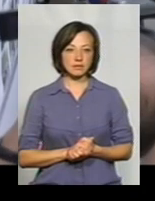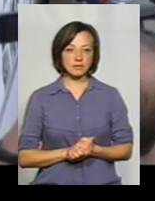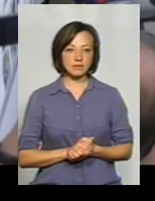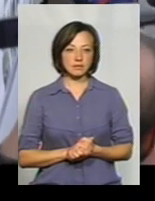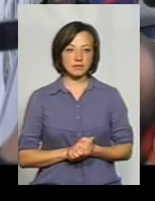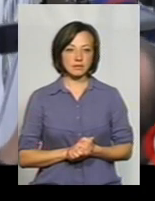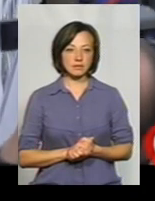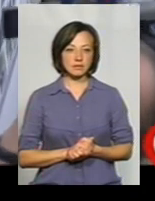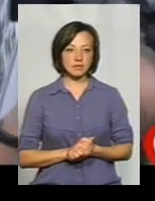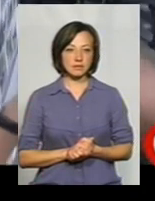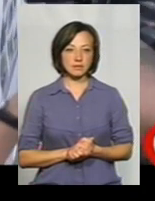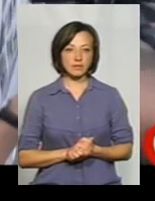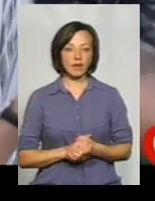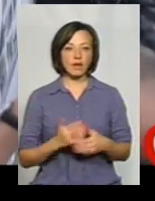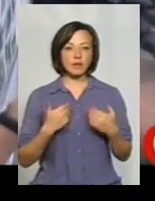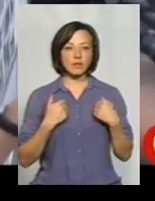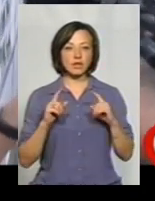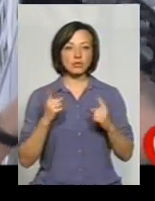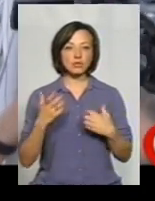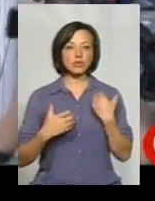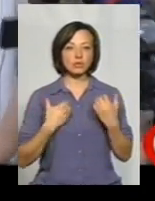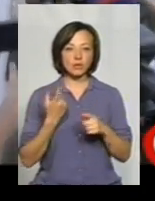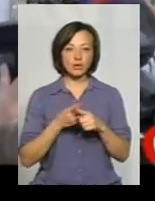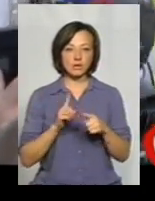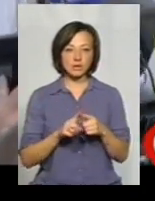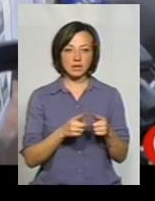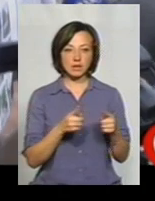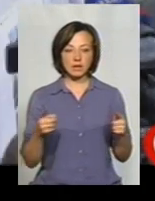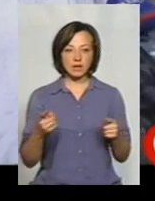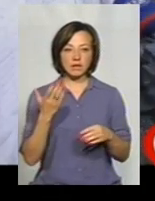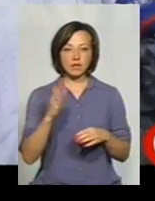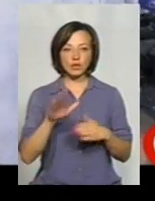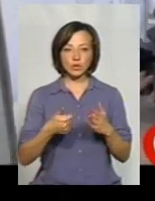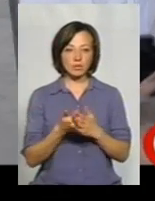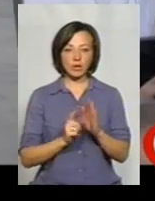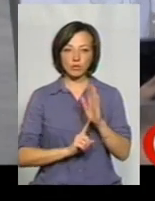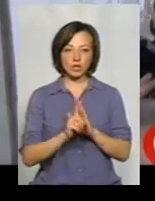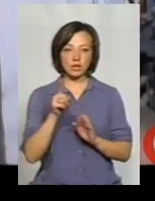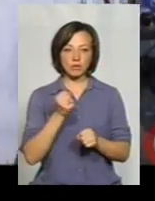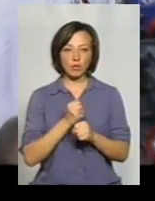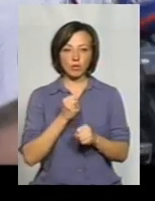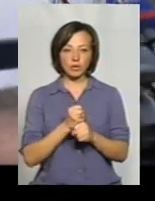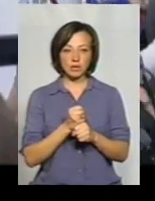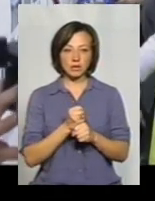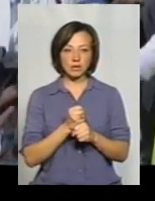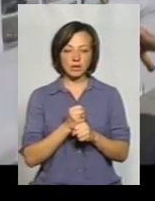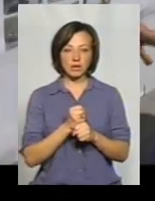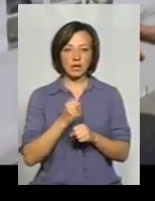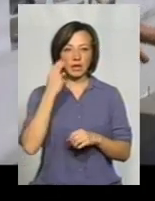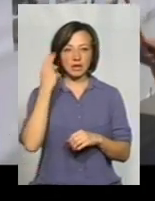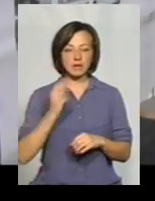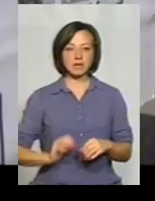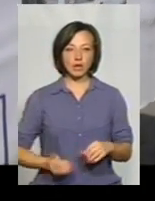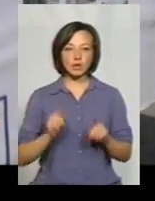Мене дуже турбує оця ця ділянка, тому що ви ще до сих пір не розпочали там роботи. Я маю на увазі підрядники китайські.